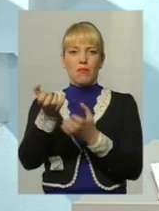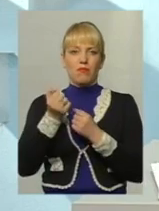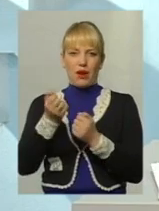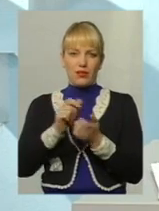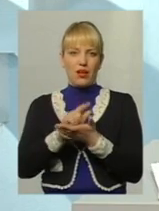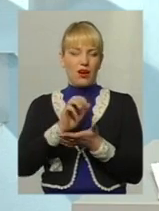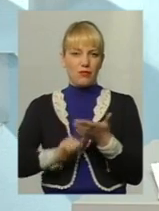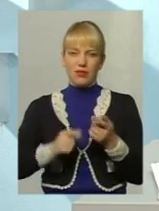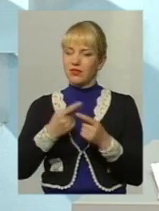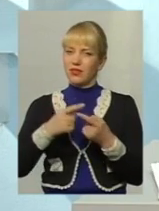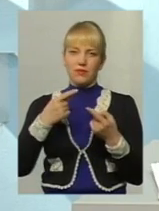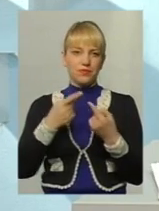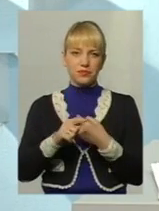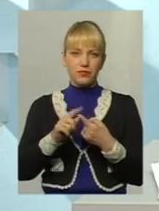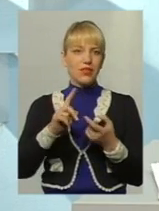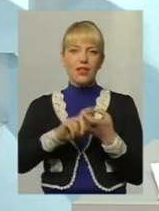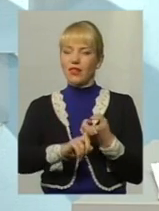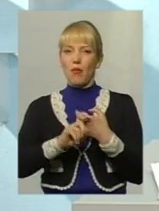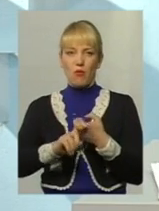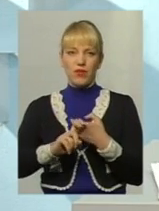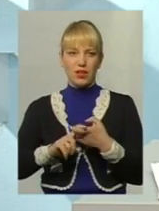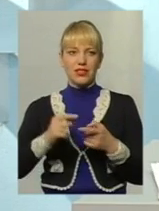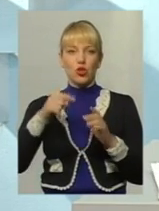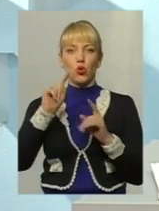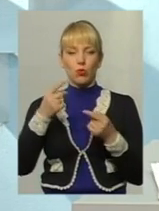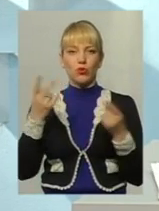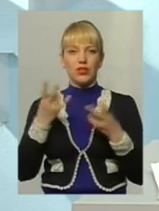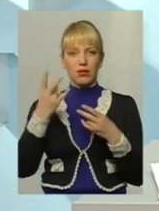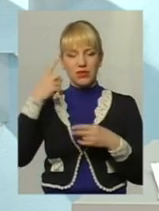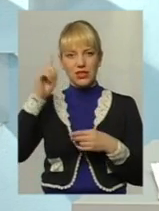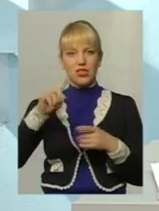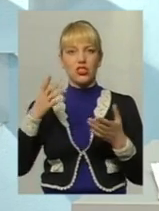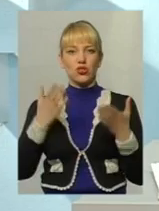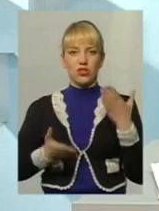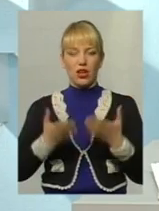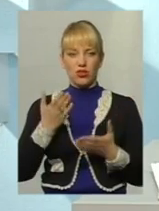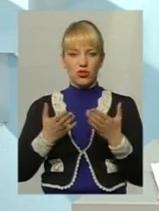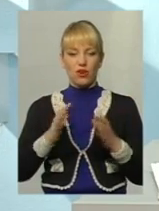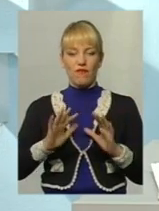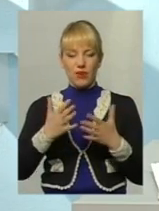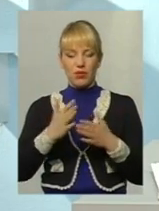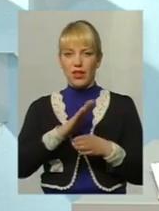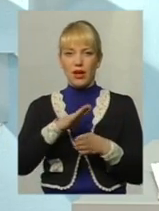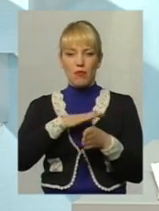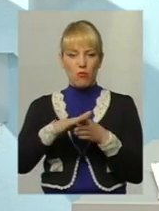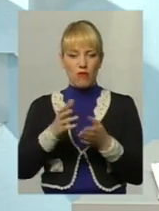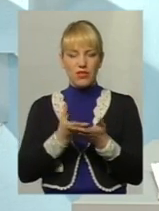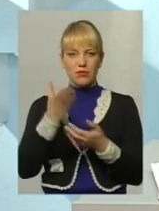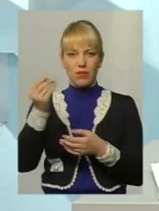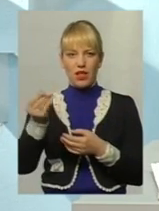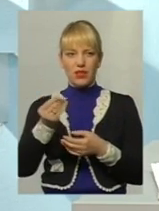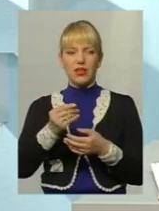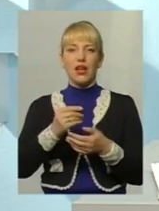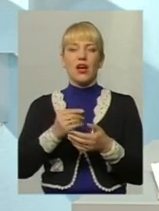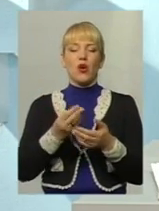не пов'язані факти. Тому потрібно знати, що у випадку неповної сплати коштів на